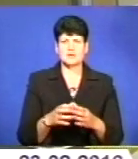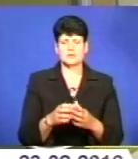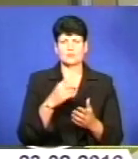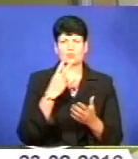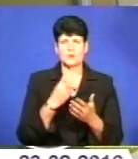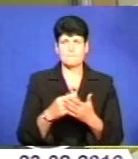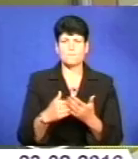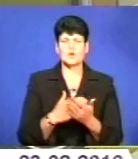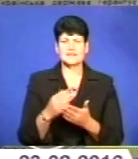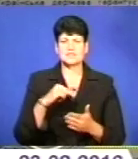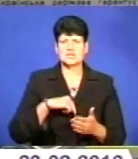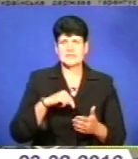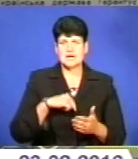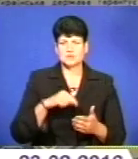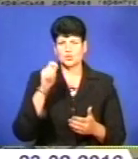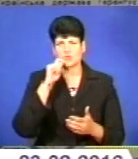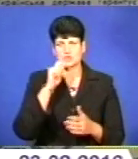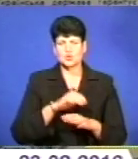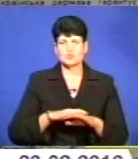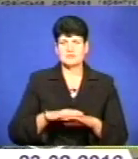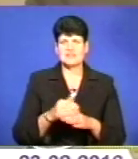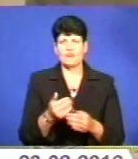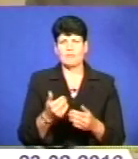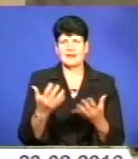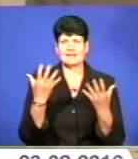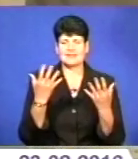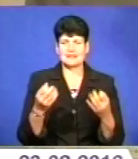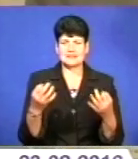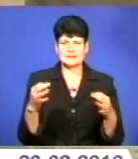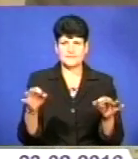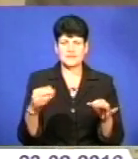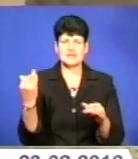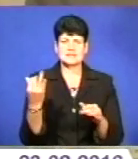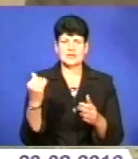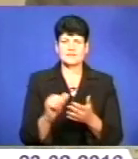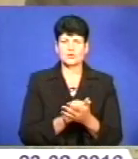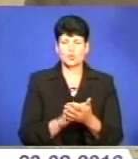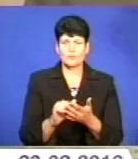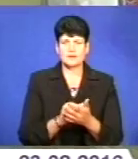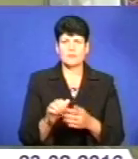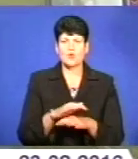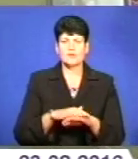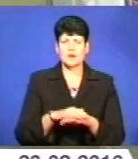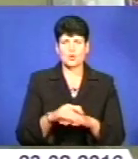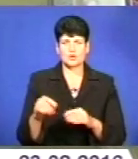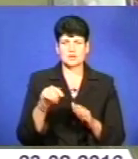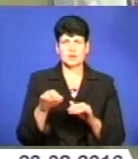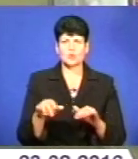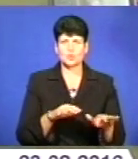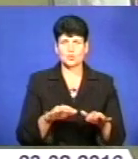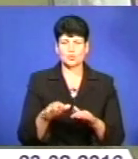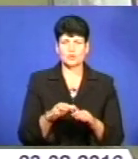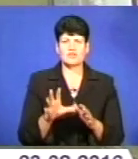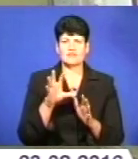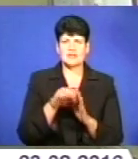настрої українського суспільства у переддень незалежності. Цікаві документи про народний рух України за перебудову і його внесок в боротьбу